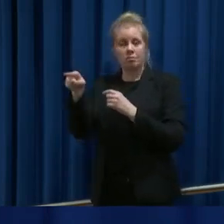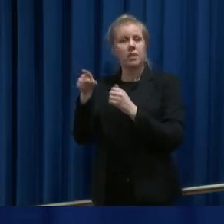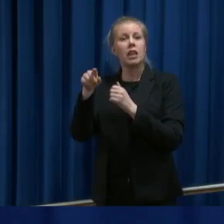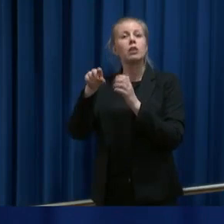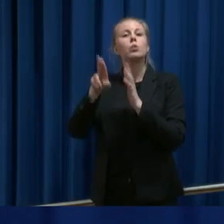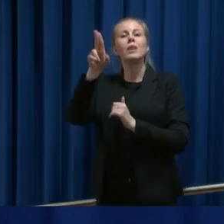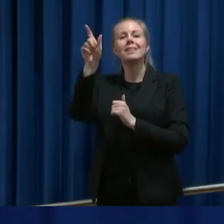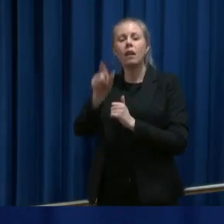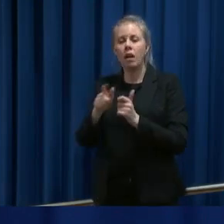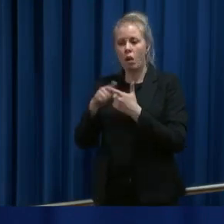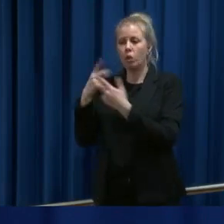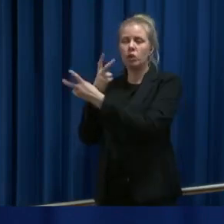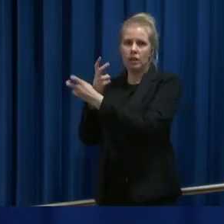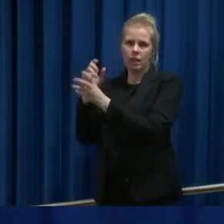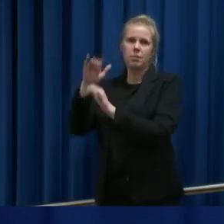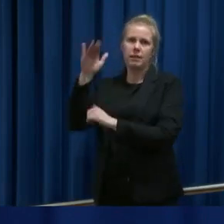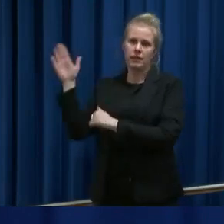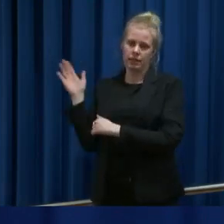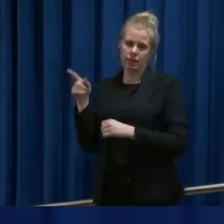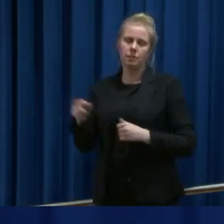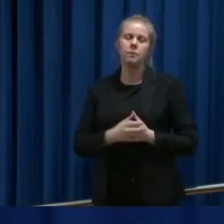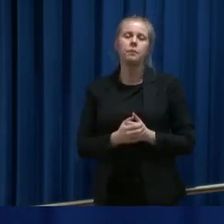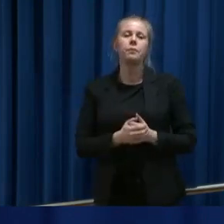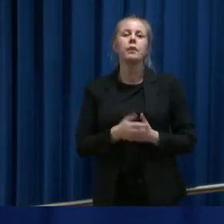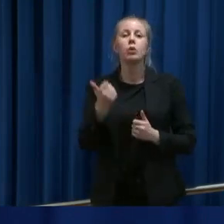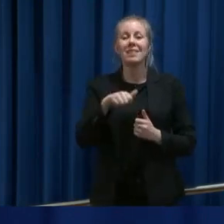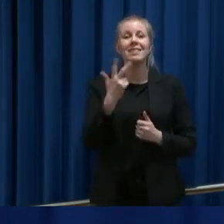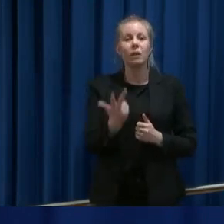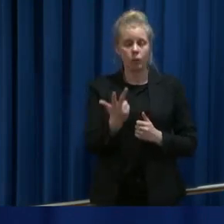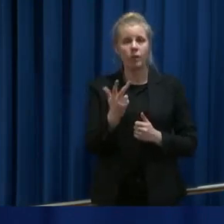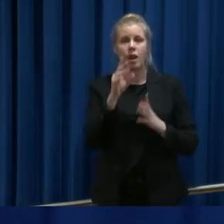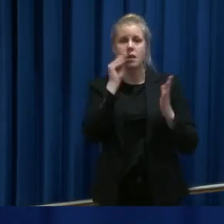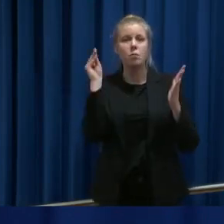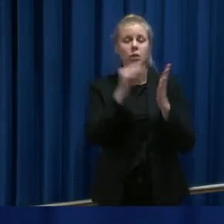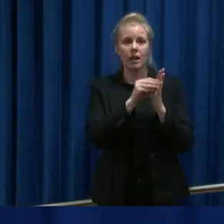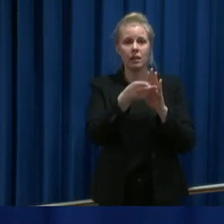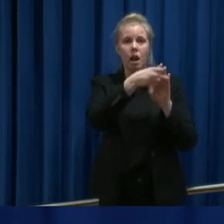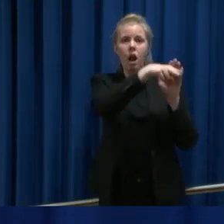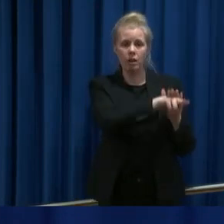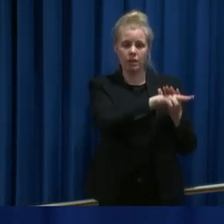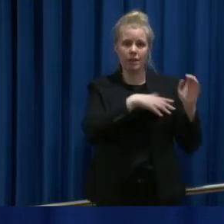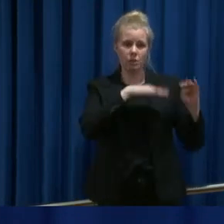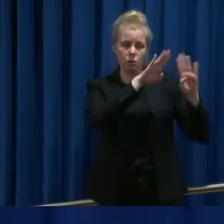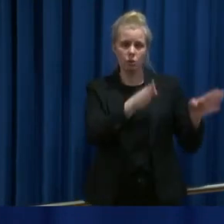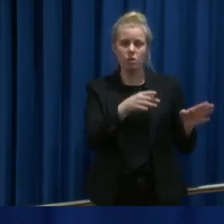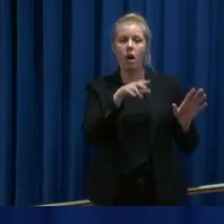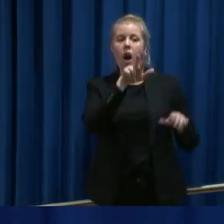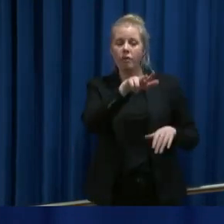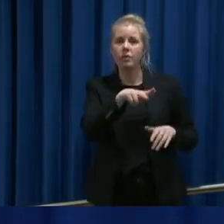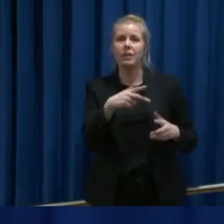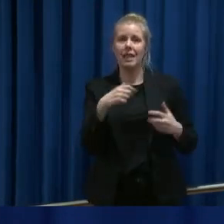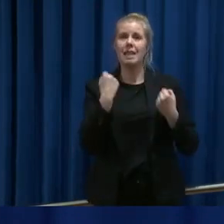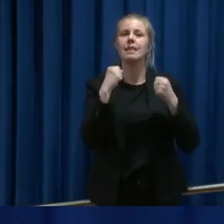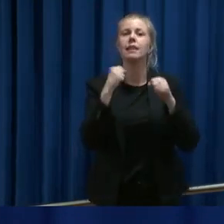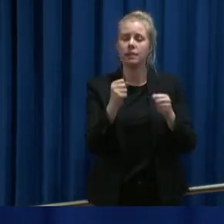det var mange som ble smittet. Så har vi 68 som er rapportert innlagt på sykehus, hvorav 18 på intensiv.